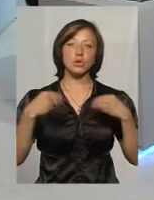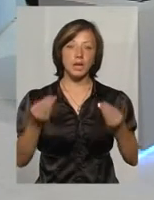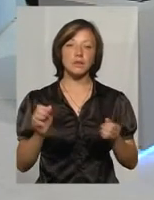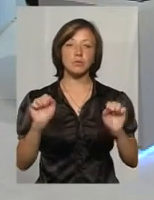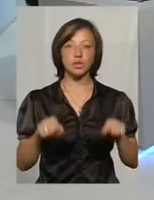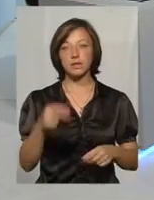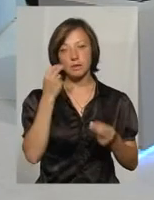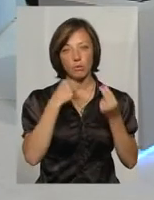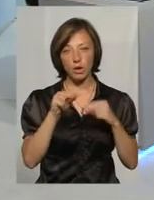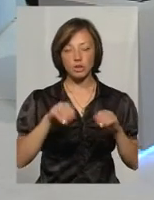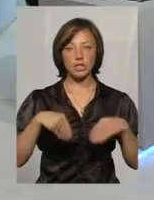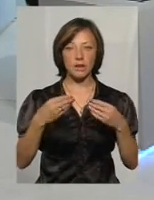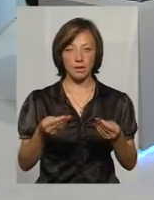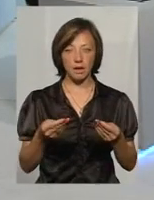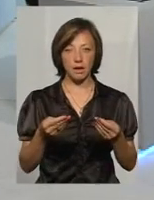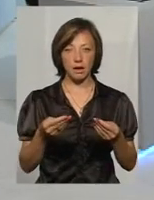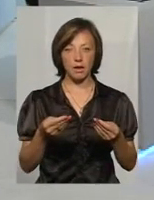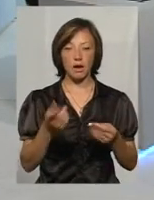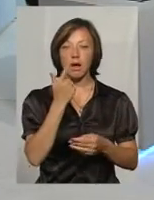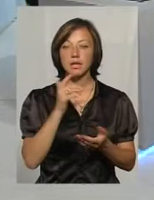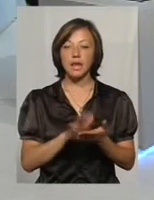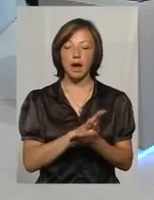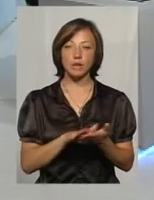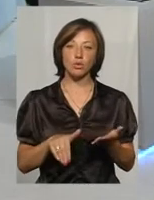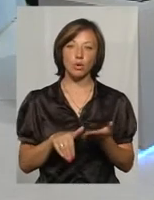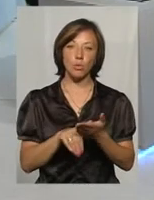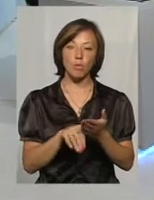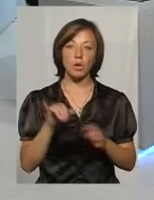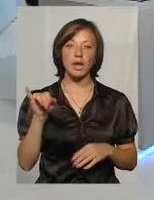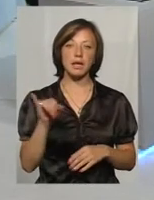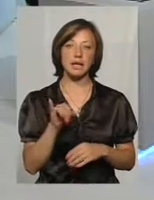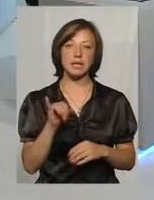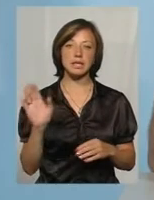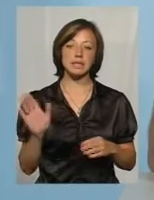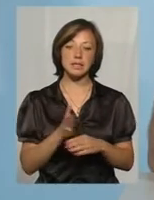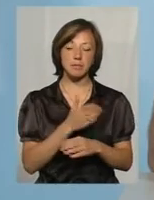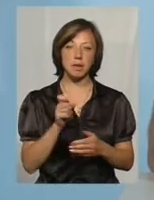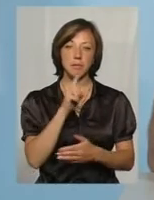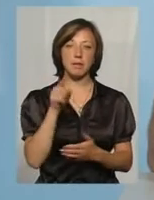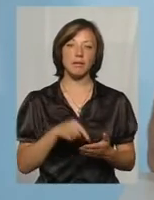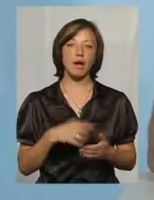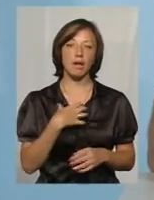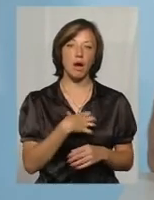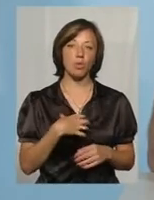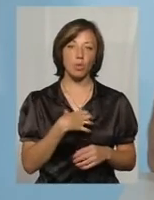покращення надання діалізної допомоги і зніме таке питання актуальна